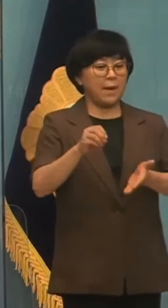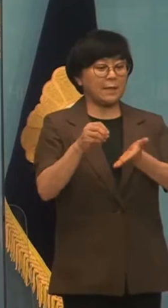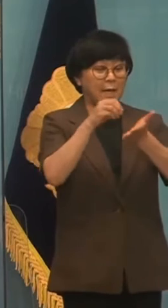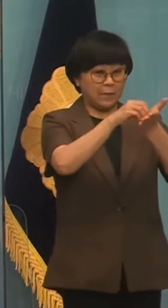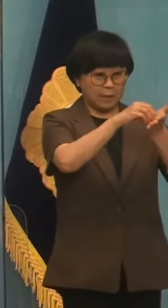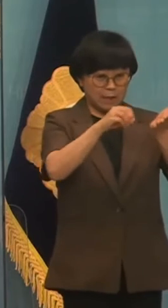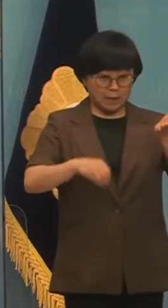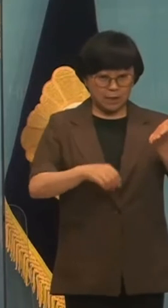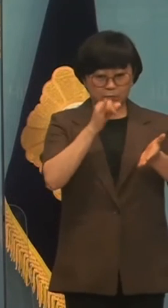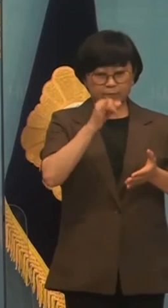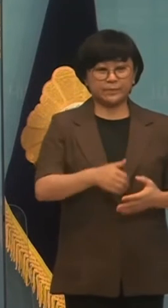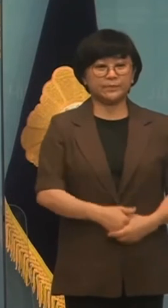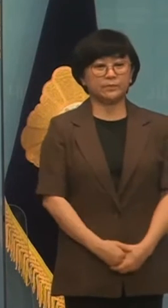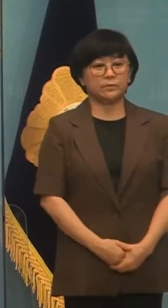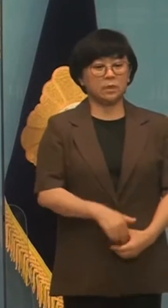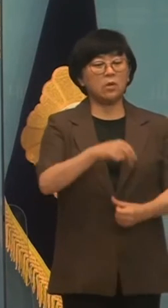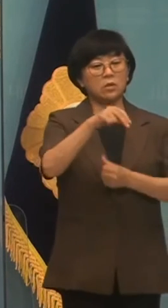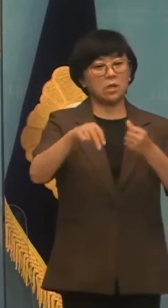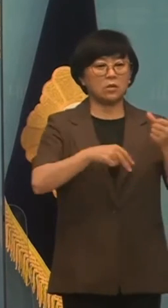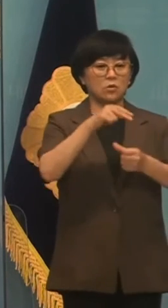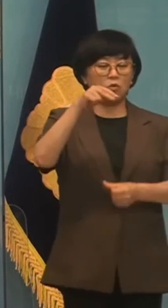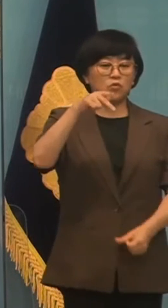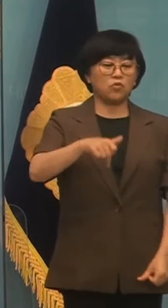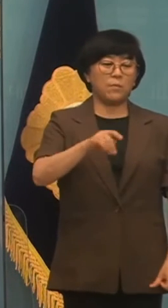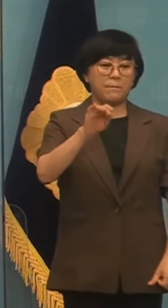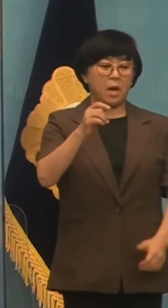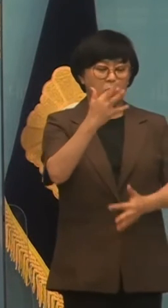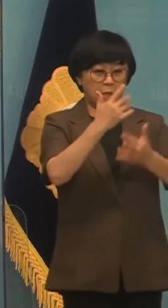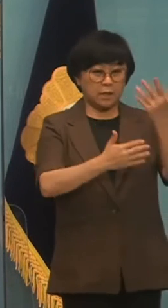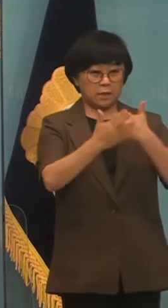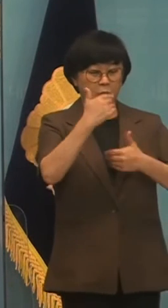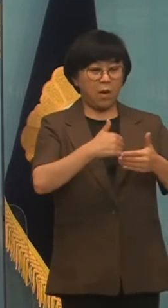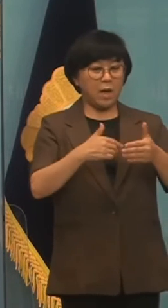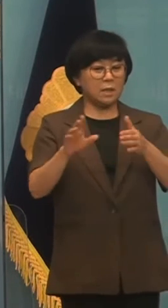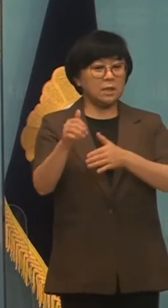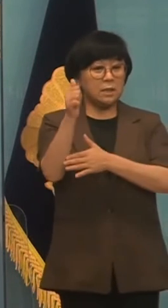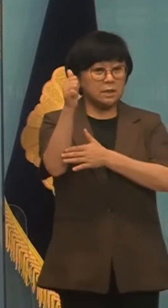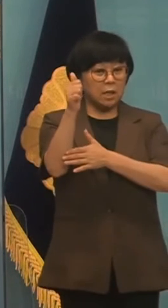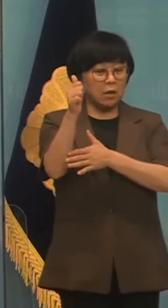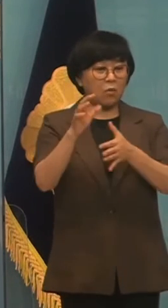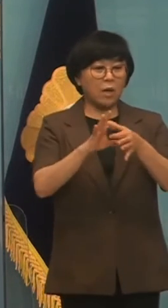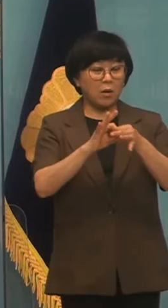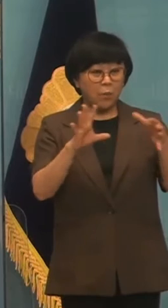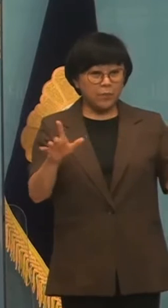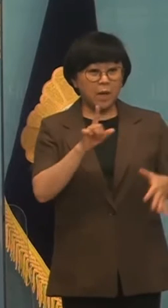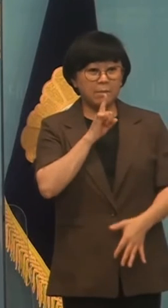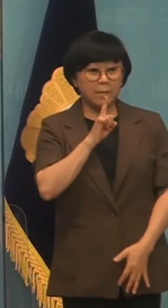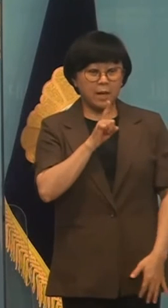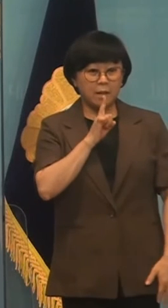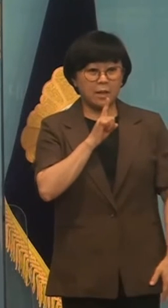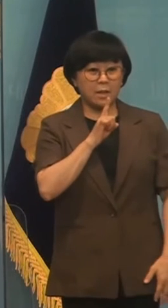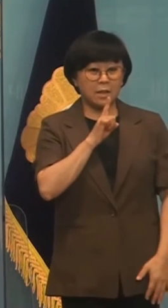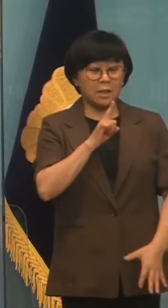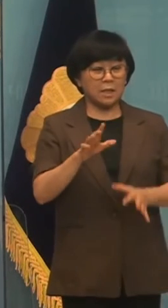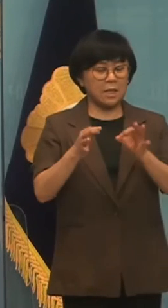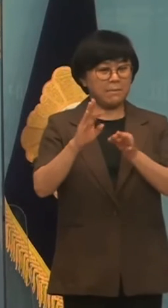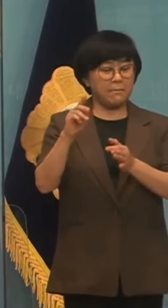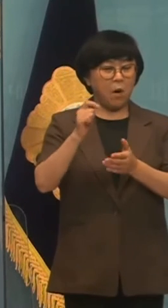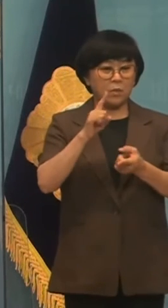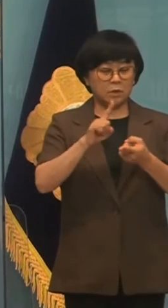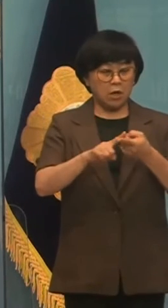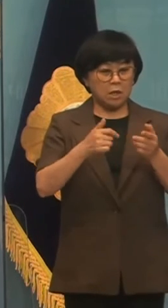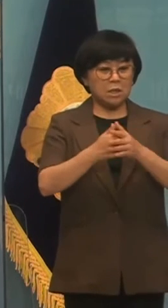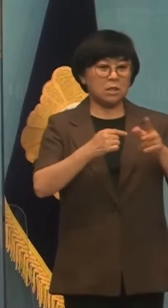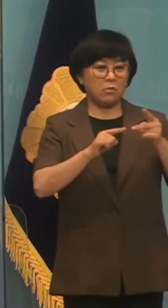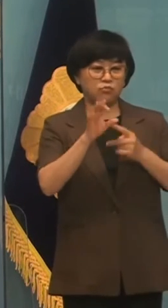있습니다. 이런 상황에서 쿠팡이 이번 화재와 김범석 의장이 아무런 관계가 없다고 하는 점은 납득하기도